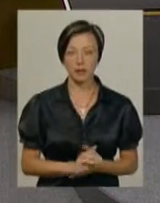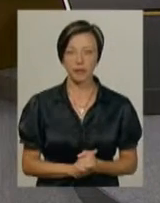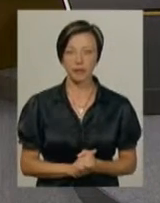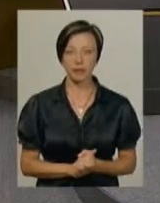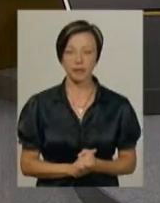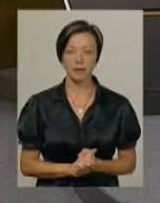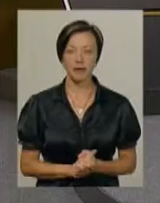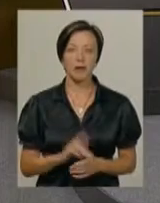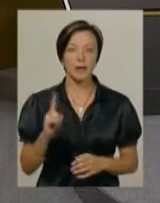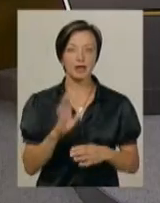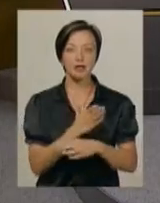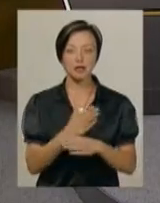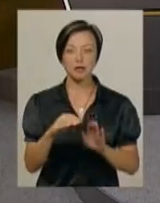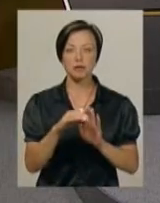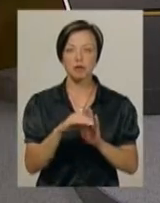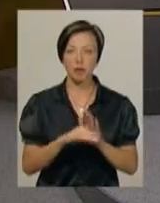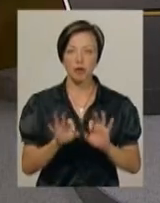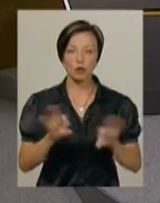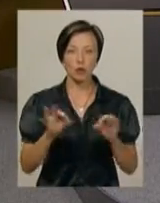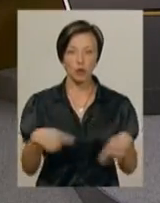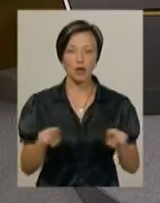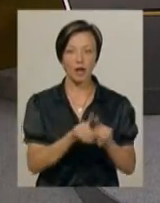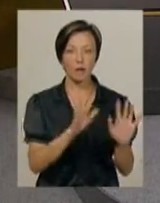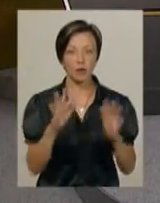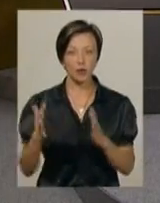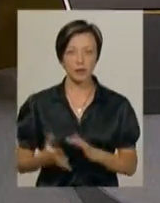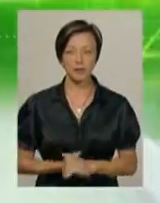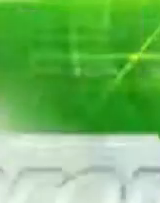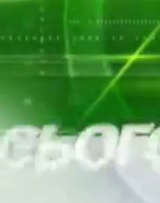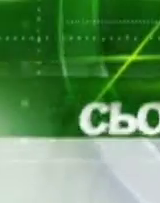Рибак. У першій частині випуску ми розповімо про такі події.